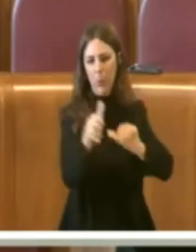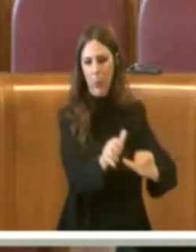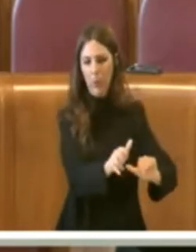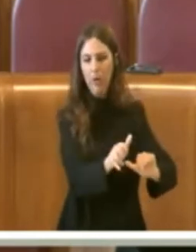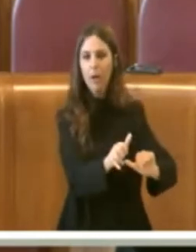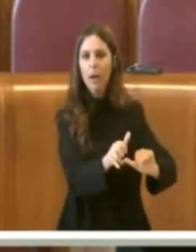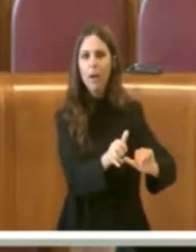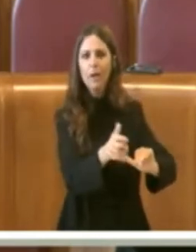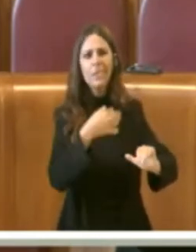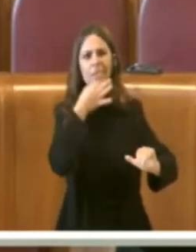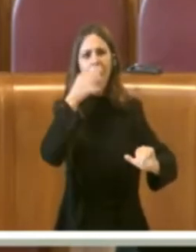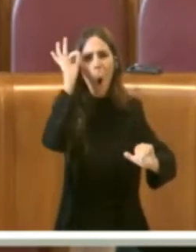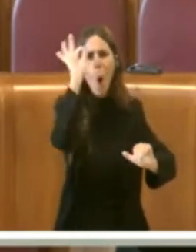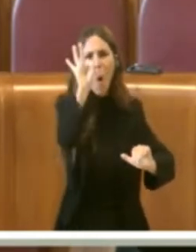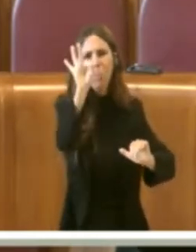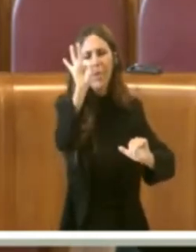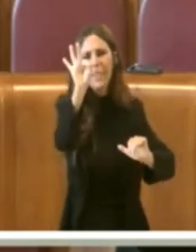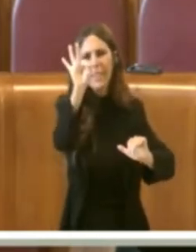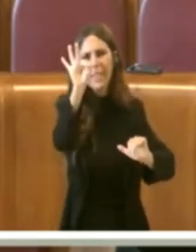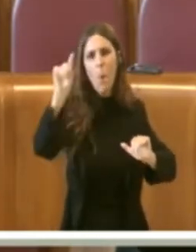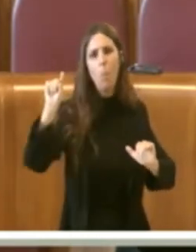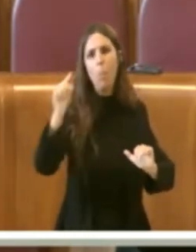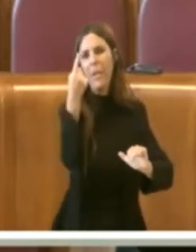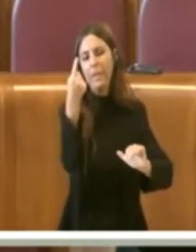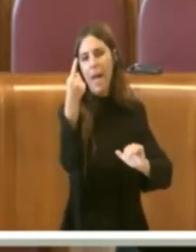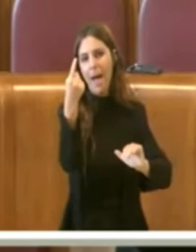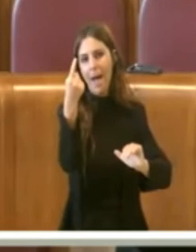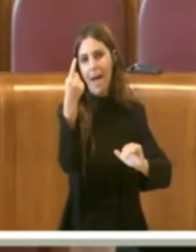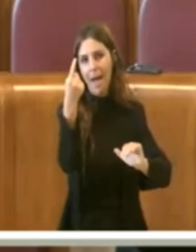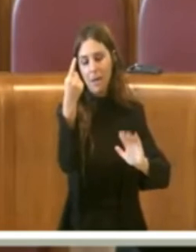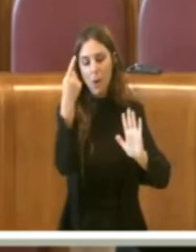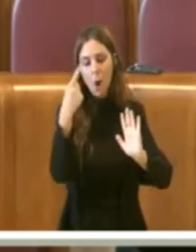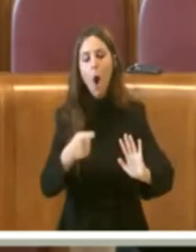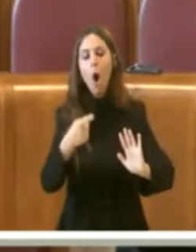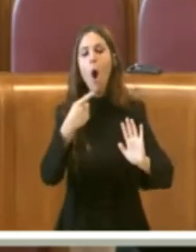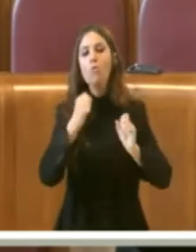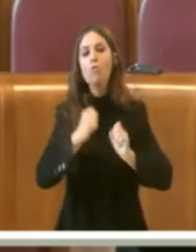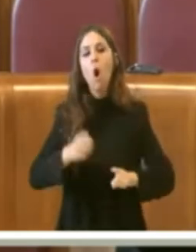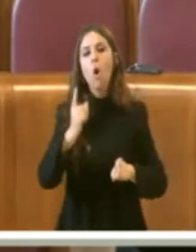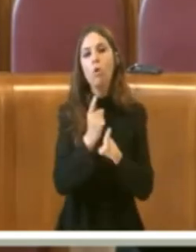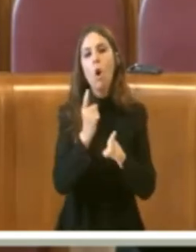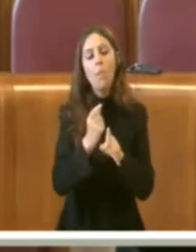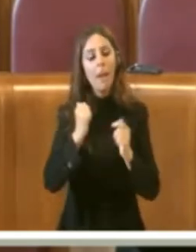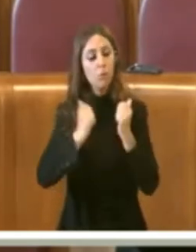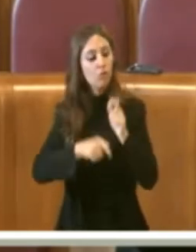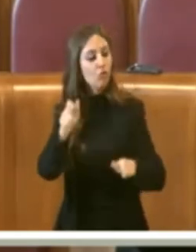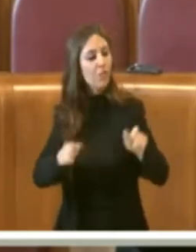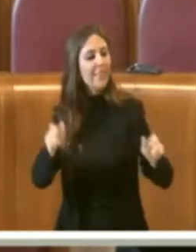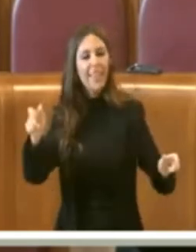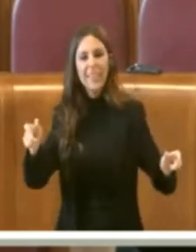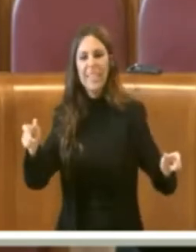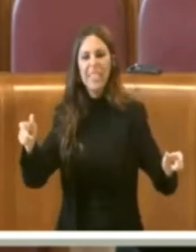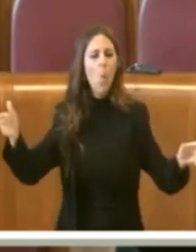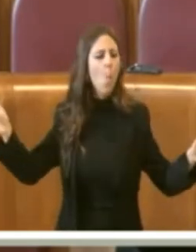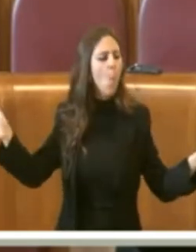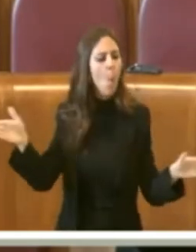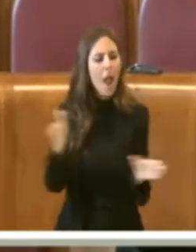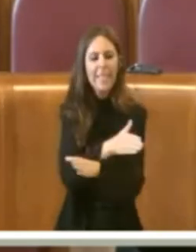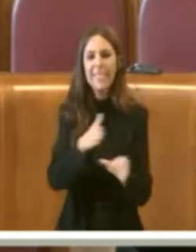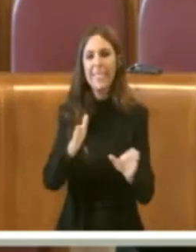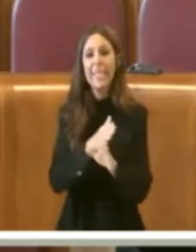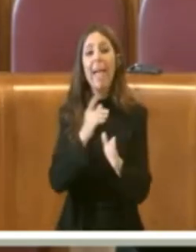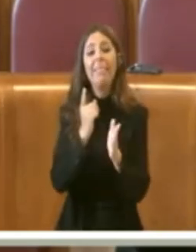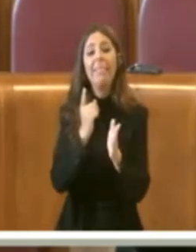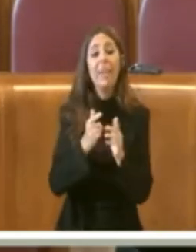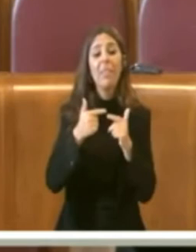essere altri prima, cioè dobbiamo veramente fare in modo che tutti i cittadini siano informati e quindi